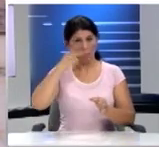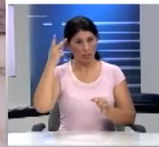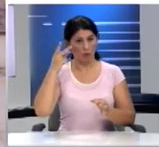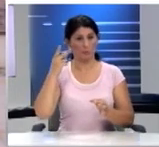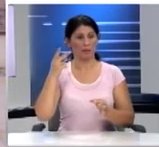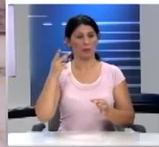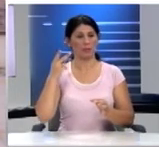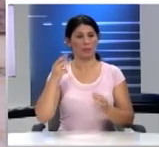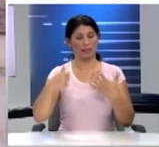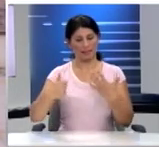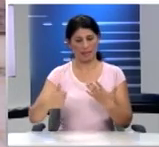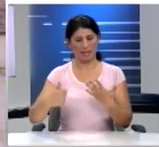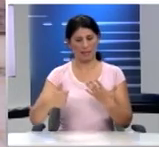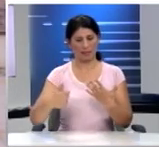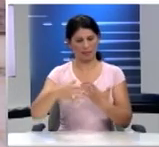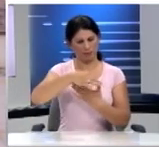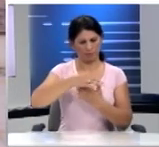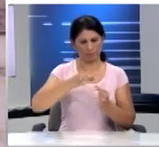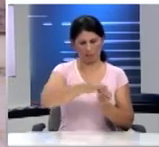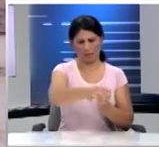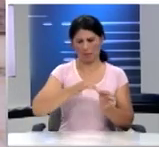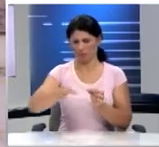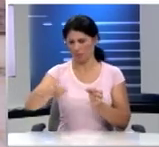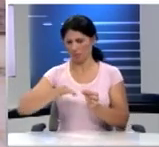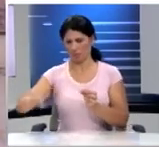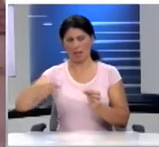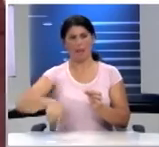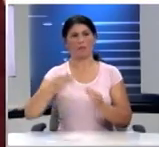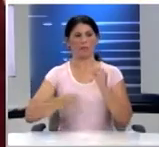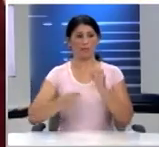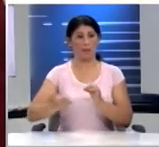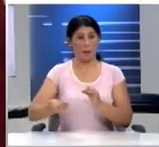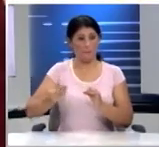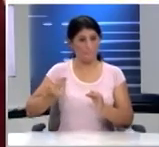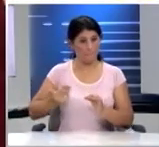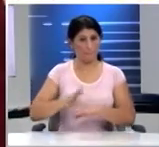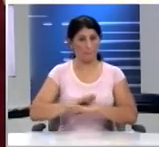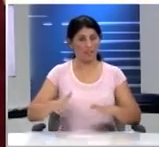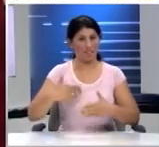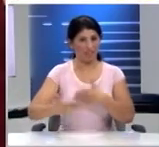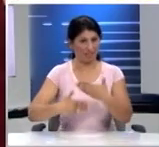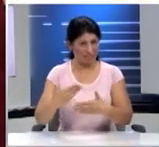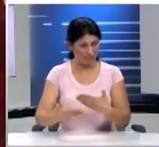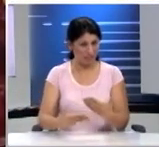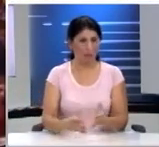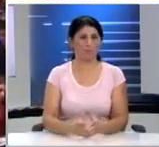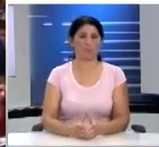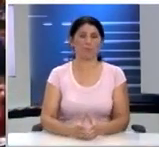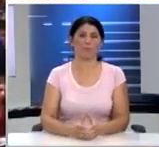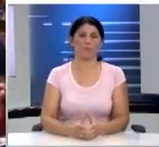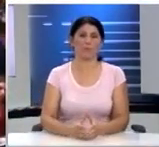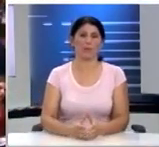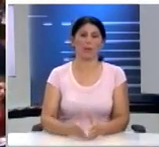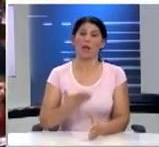και οι έξι προεκτάσεις αυτής της συζήτησης πριν ολοκληρώσουμε τη διαδικασία θα